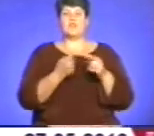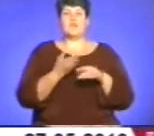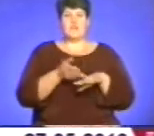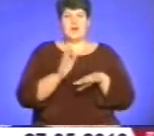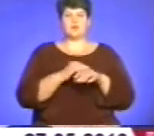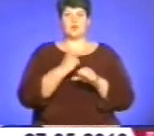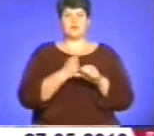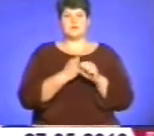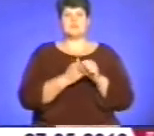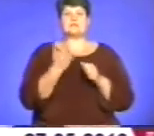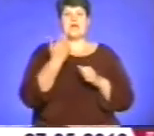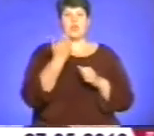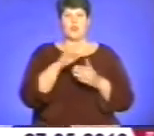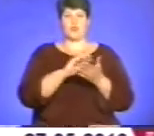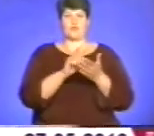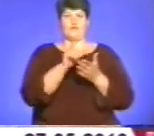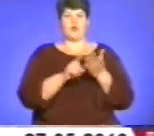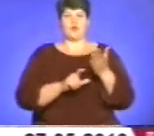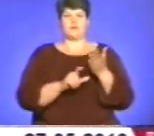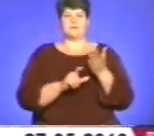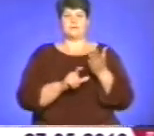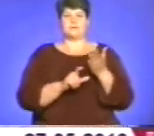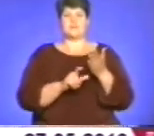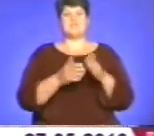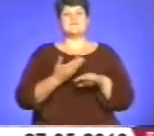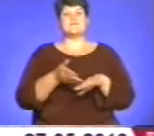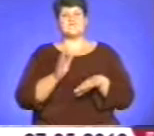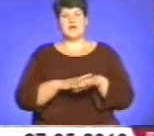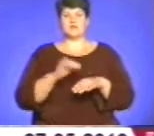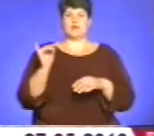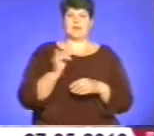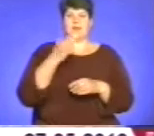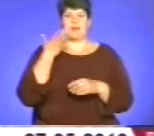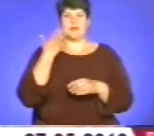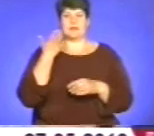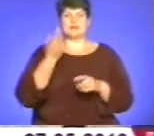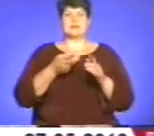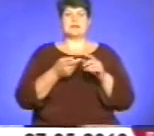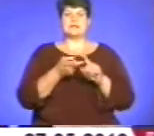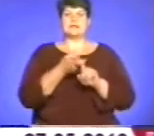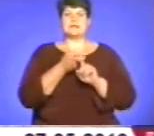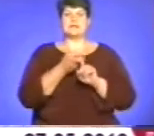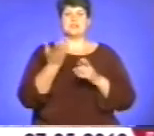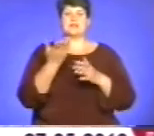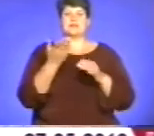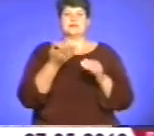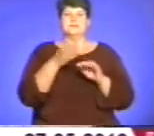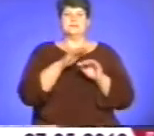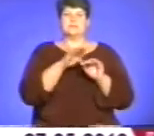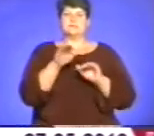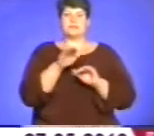працювати саме за його творами? І важко, і легко. Залежно, який пласт підіймати.